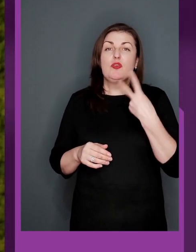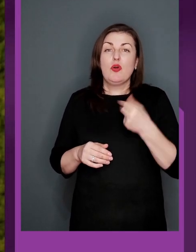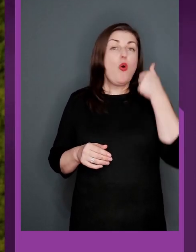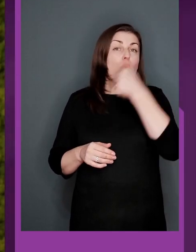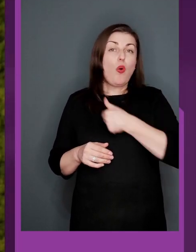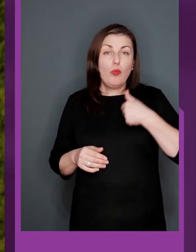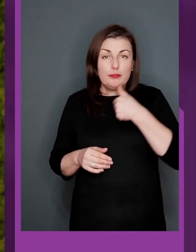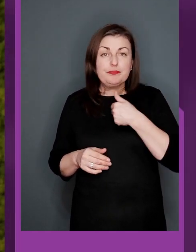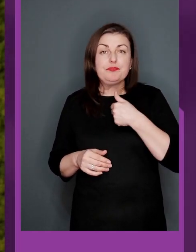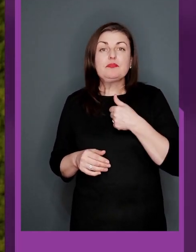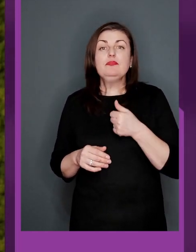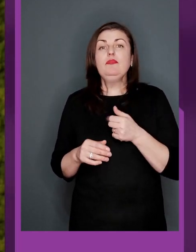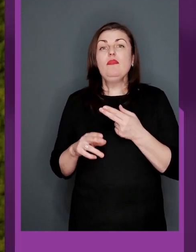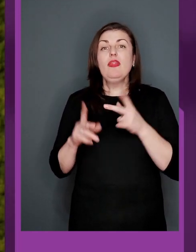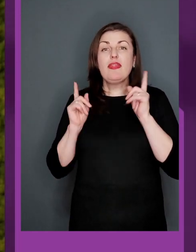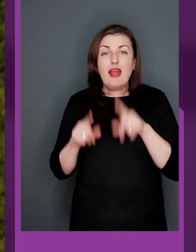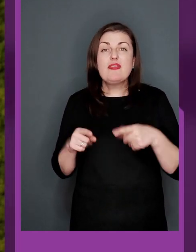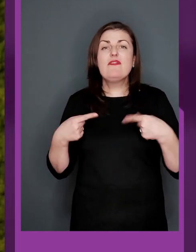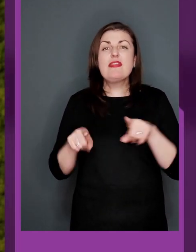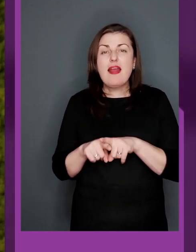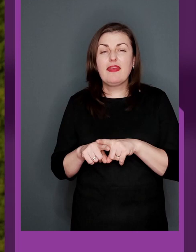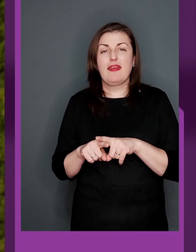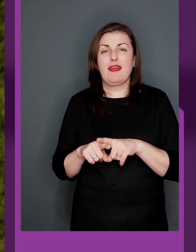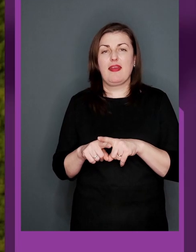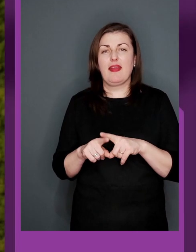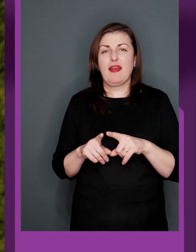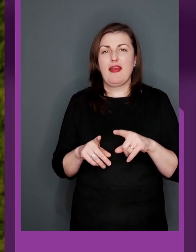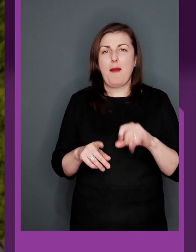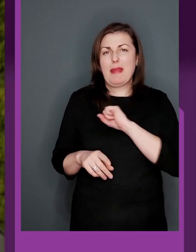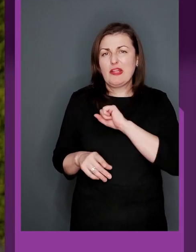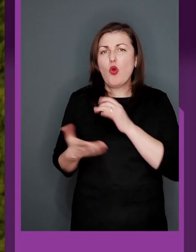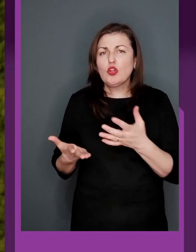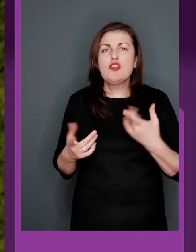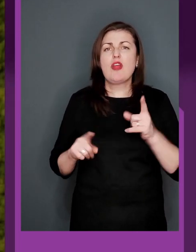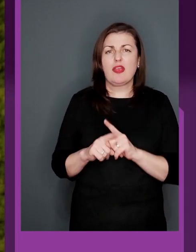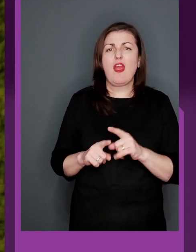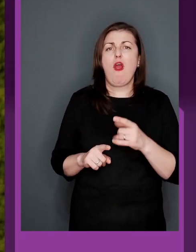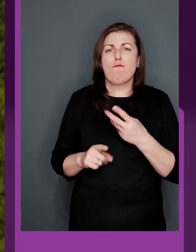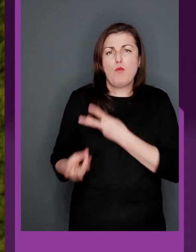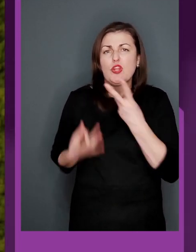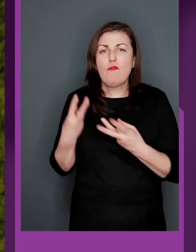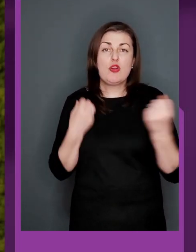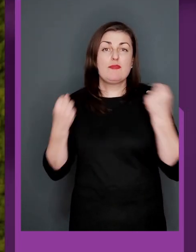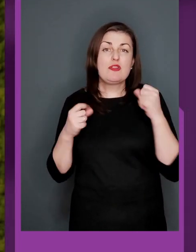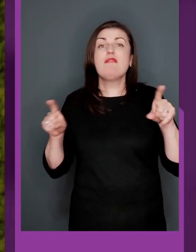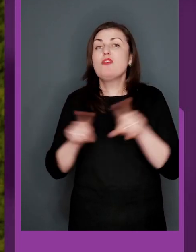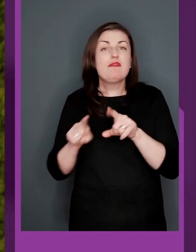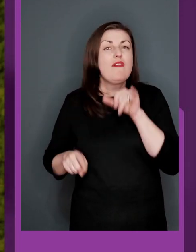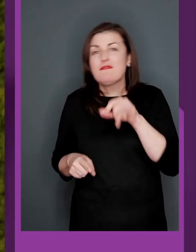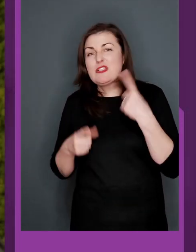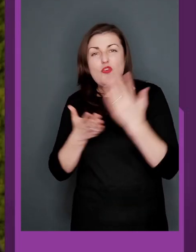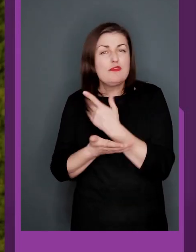2022 року, навіть в таких патріотичних і завжди в мотивованих спортсменів, як ви,